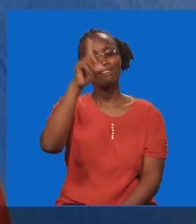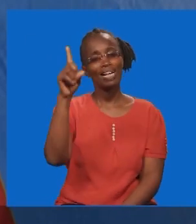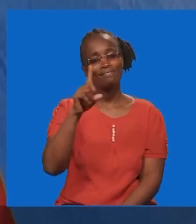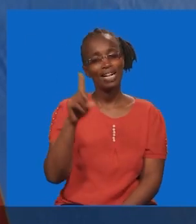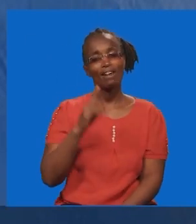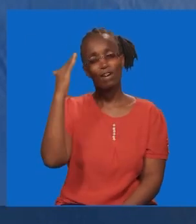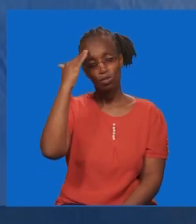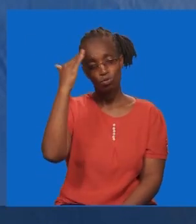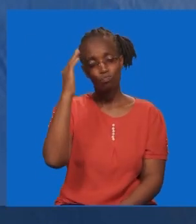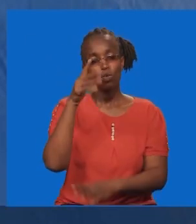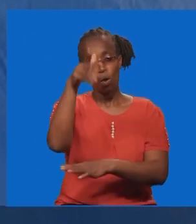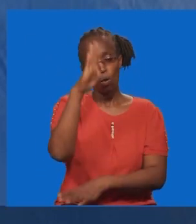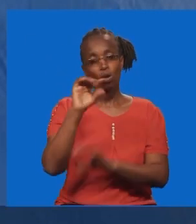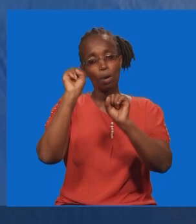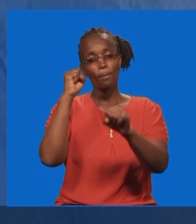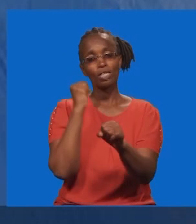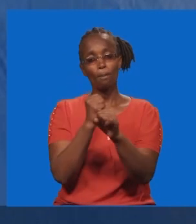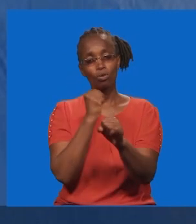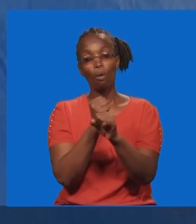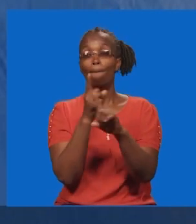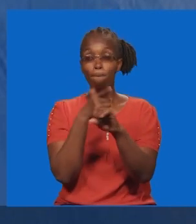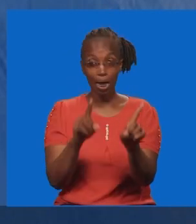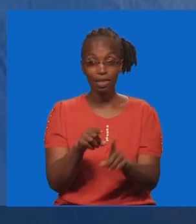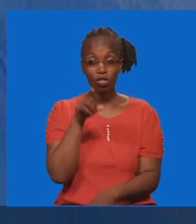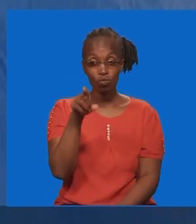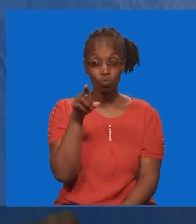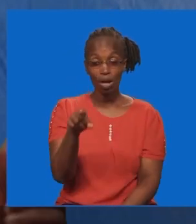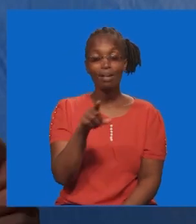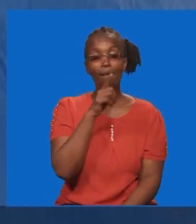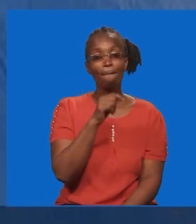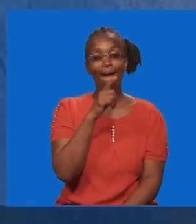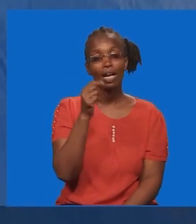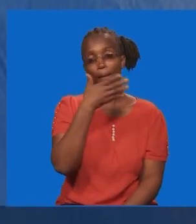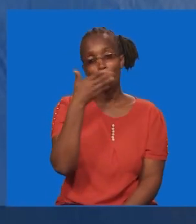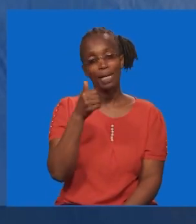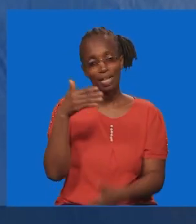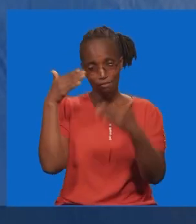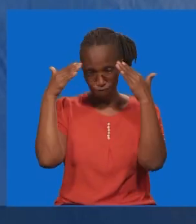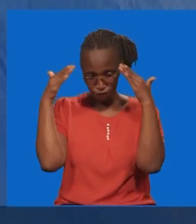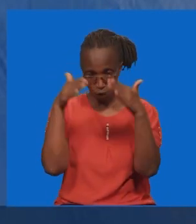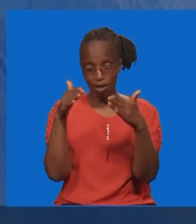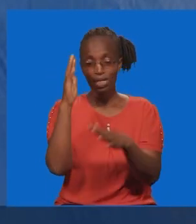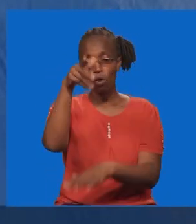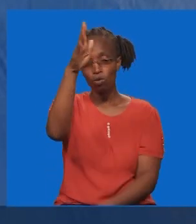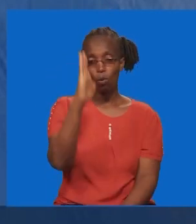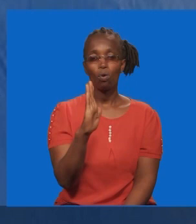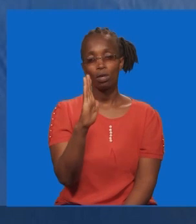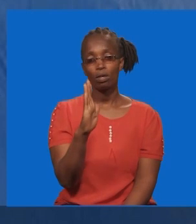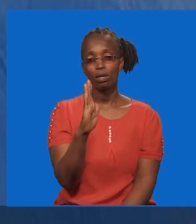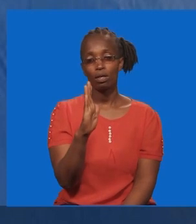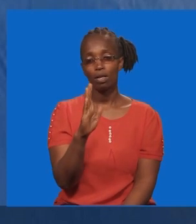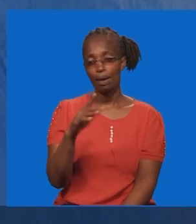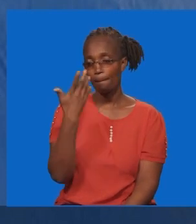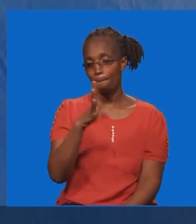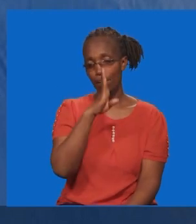fona jambo kama ili. Bali mungu anaweza kutenda. Wewe mtu wa mungu. Tanzamia uyu mungu. Mtanzamia uyu mungu siku ya leo.